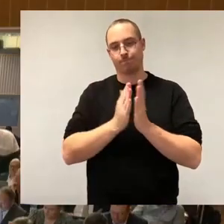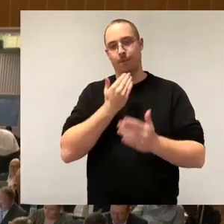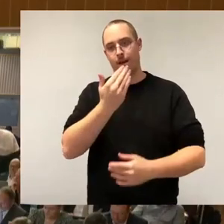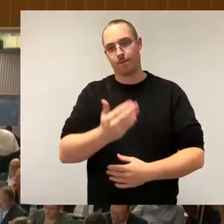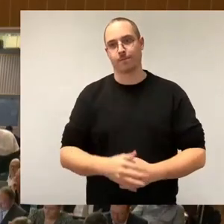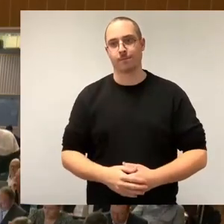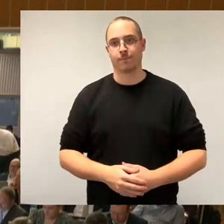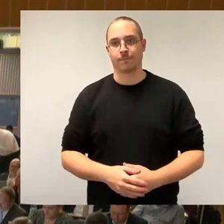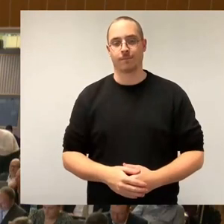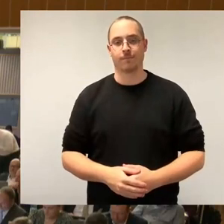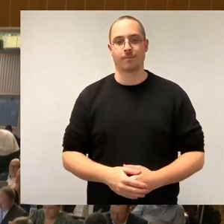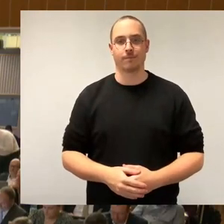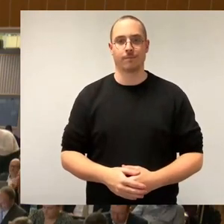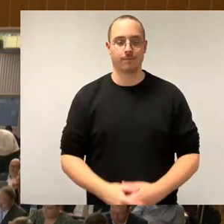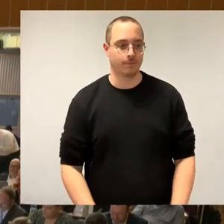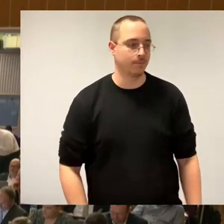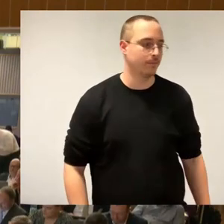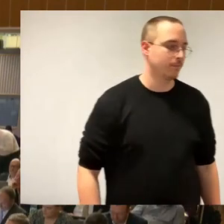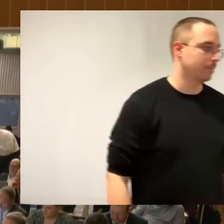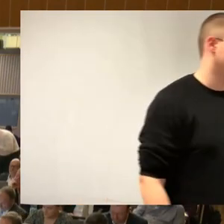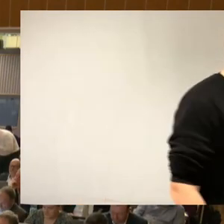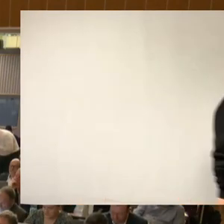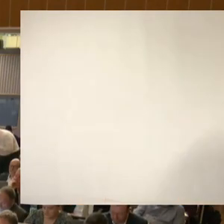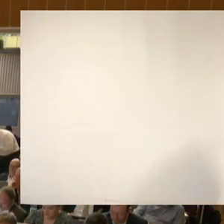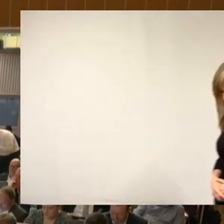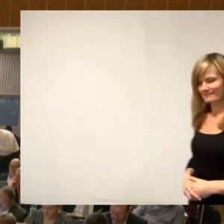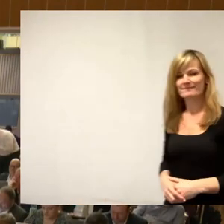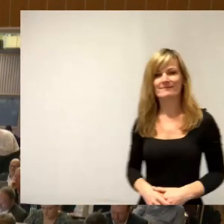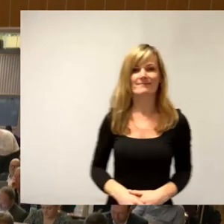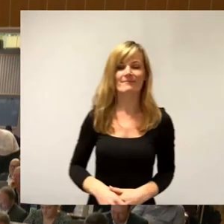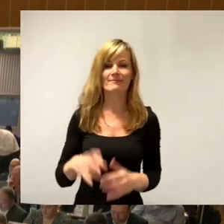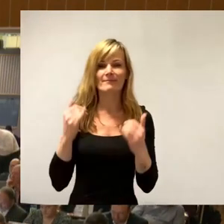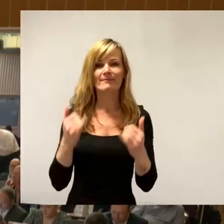So, damit steigen wir ein in die Fraktionsrunde. Fraktion Die Linke, Herr Wirtz.